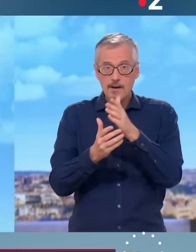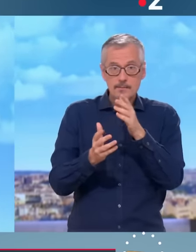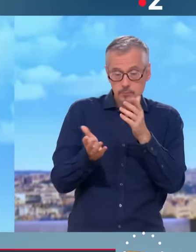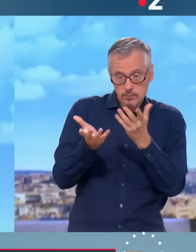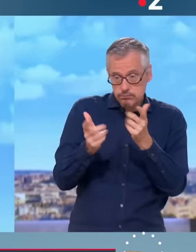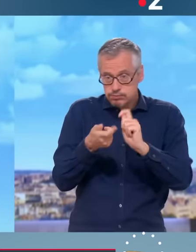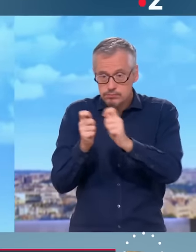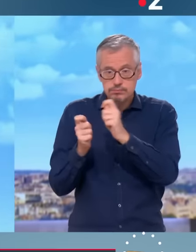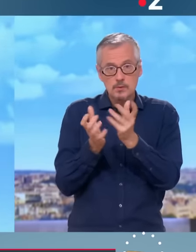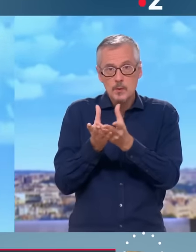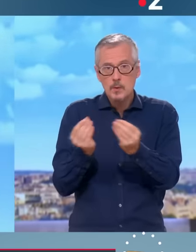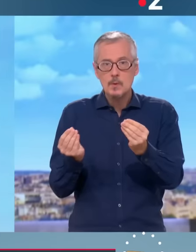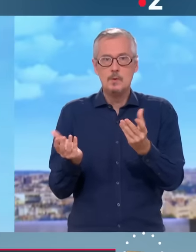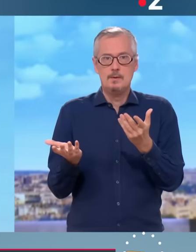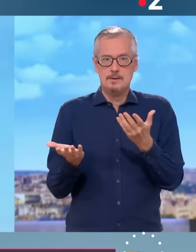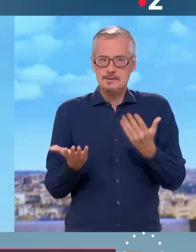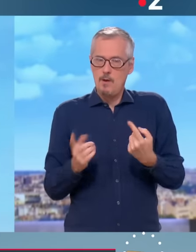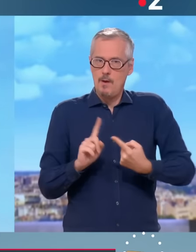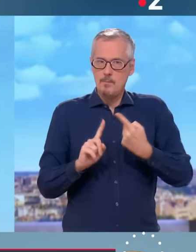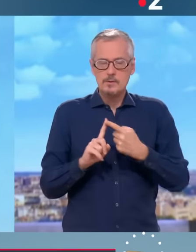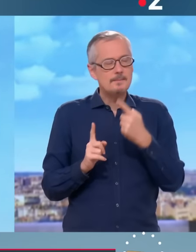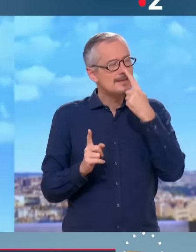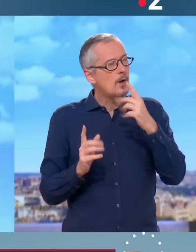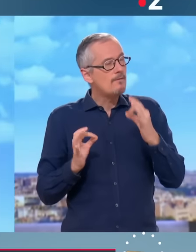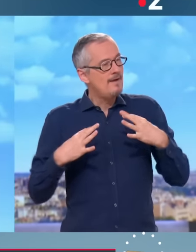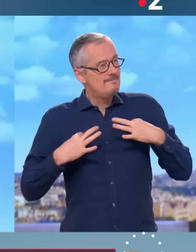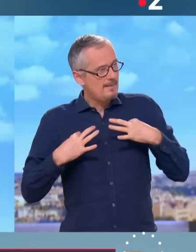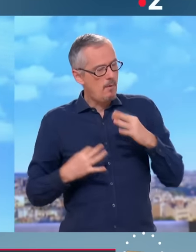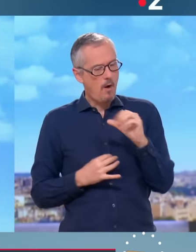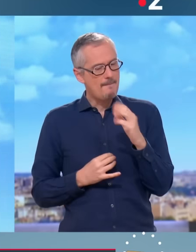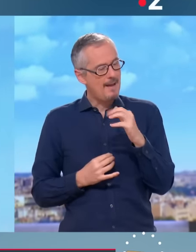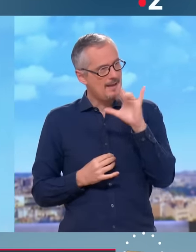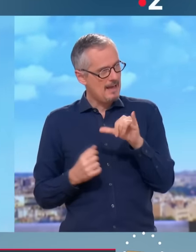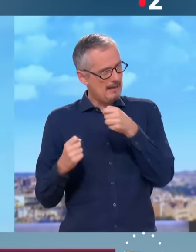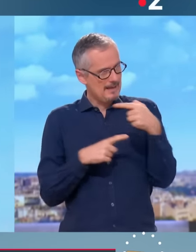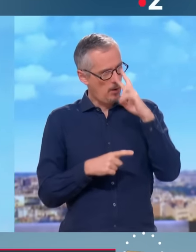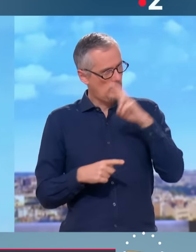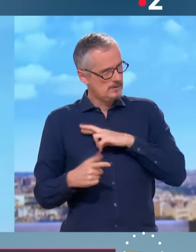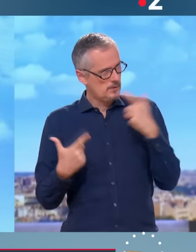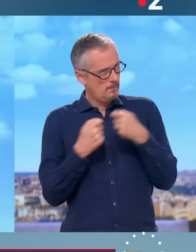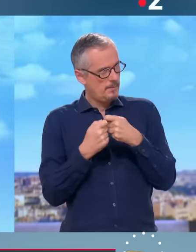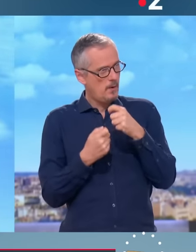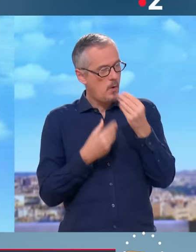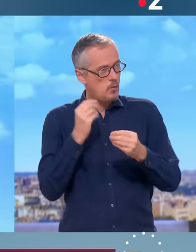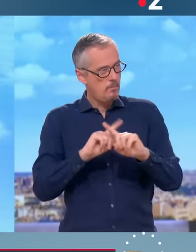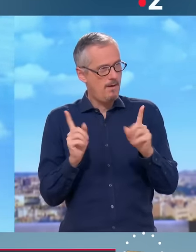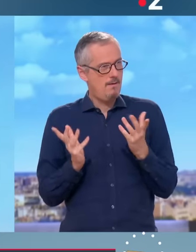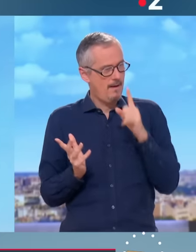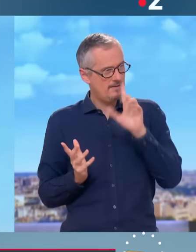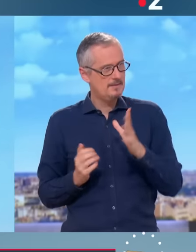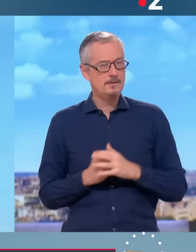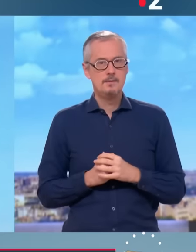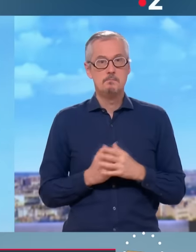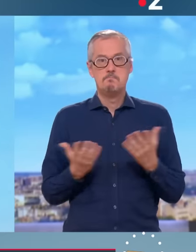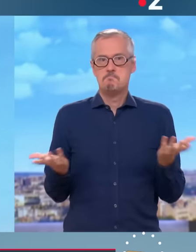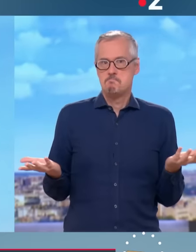de communication un peu irresponsable. Est-ce que la baïa est un vêtement religieux pour vous ?